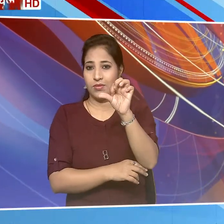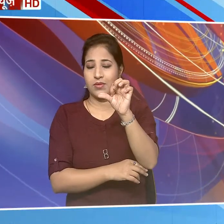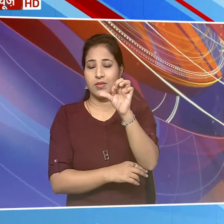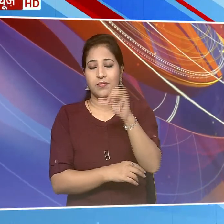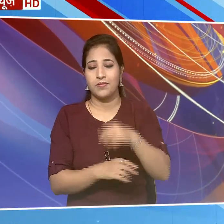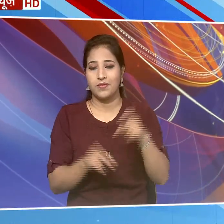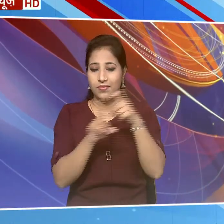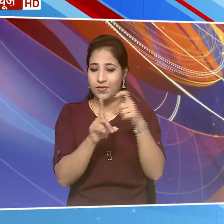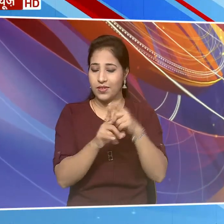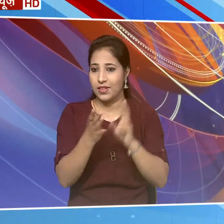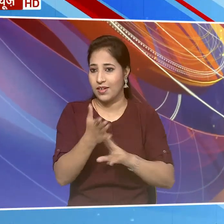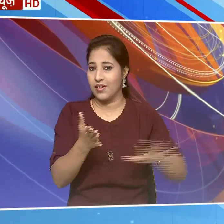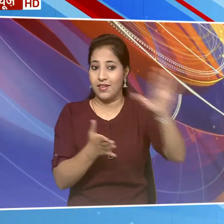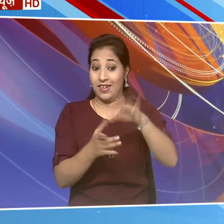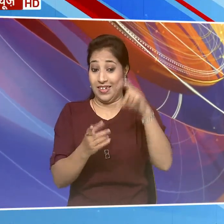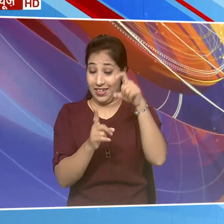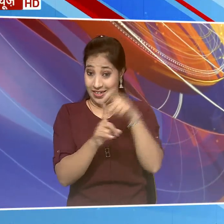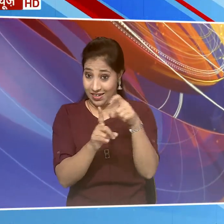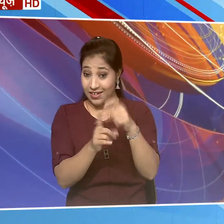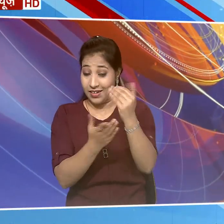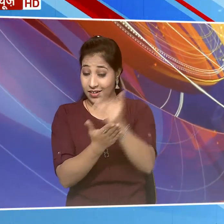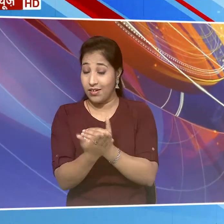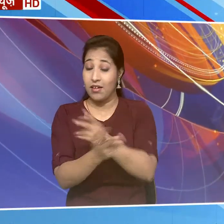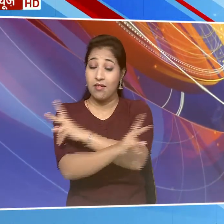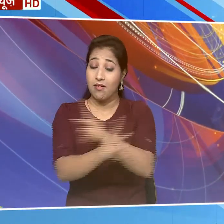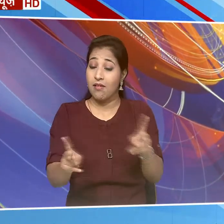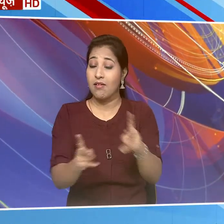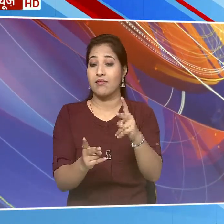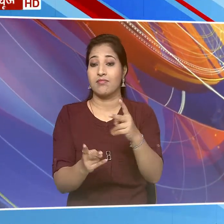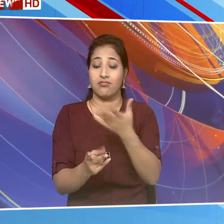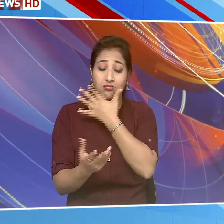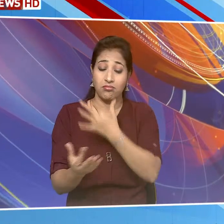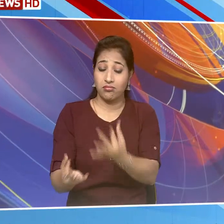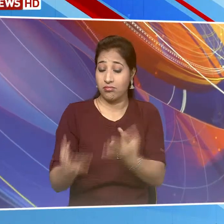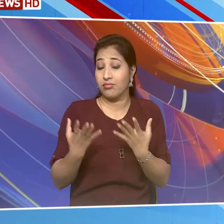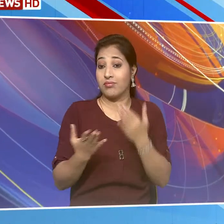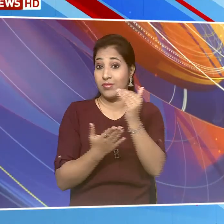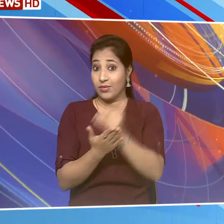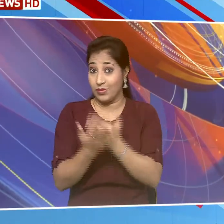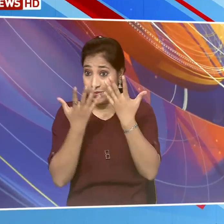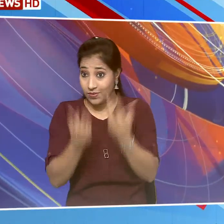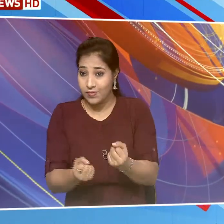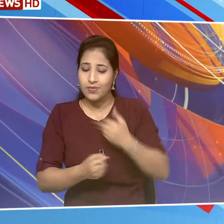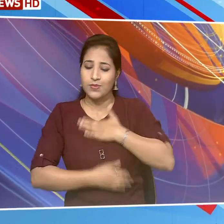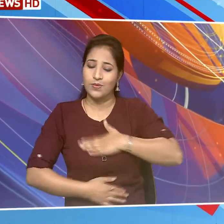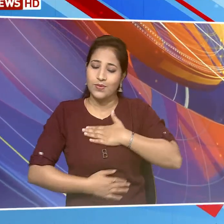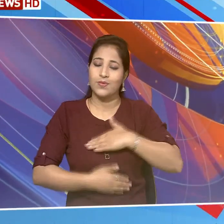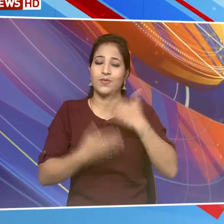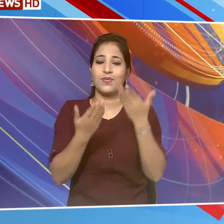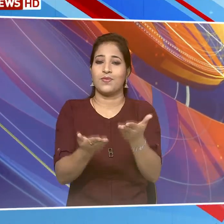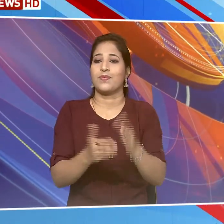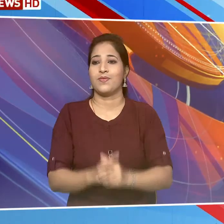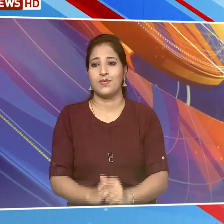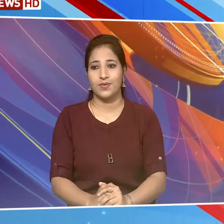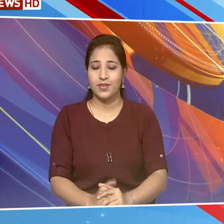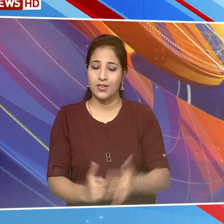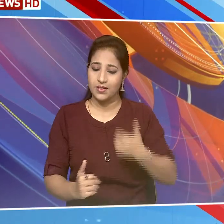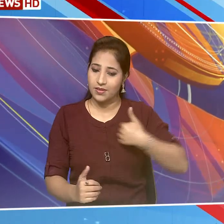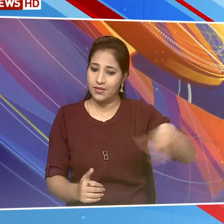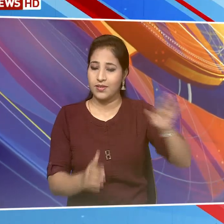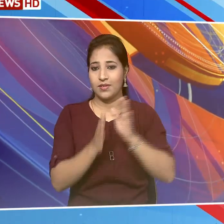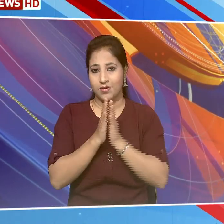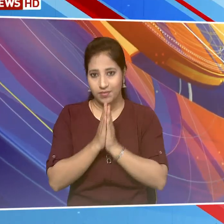नैशनल पर तो दूरदर्शन के विभिन नेटवर्क्स पर परसारित होने वाले इन शानदार धारवाहिकों का आप उठाते रहे आनन्द हमें दी